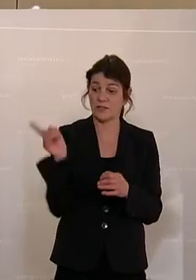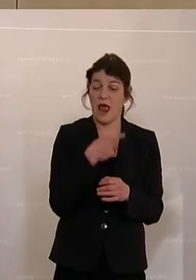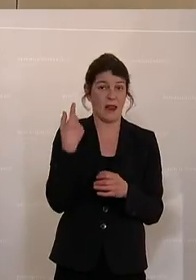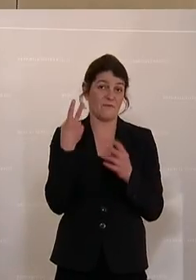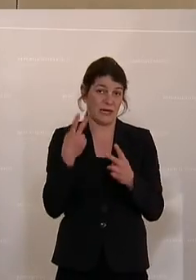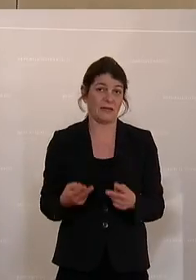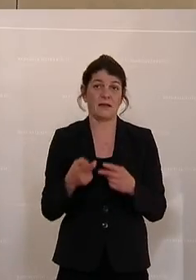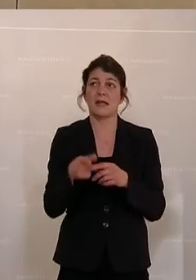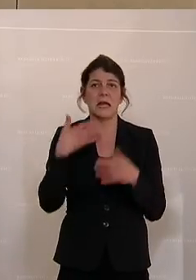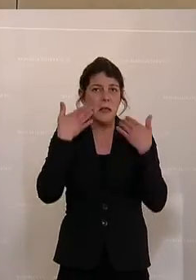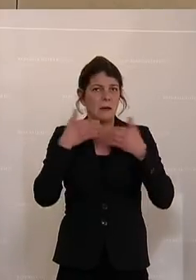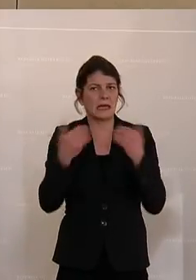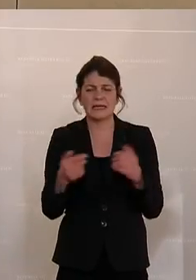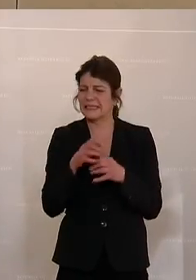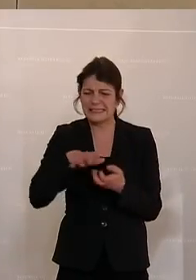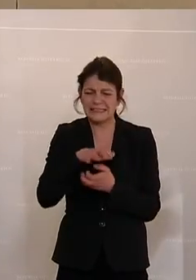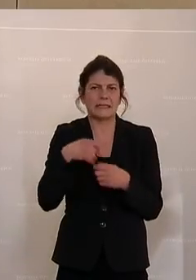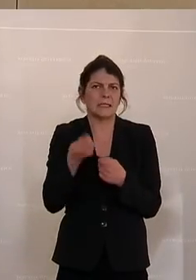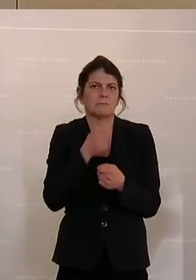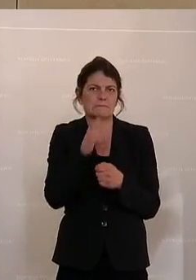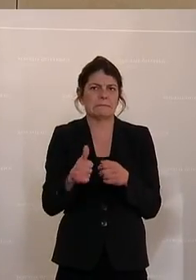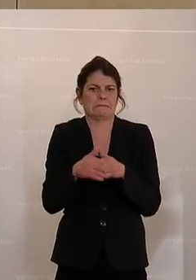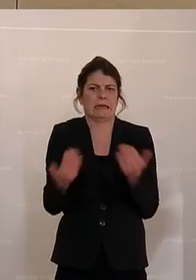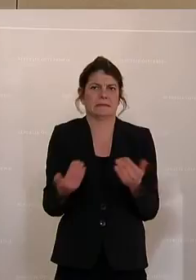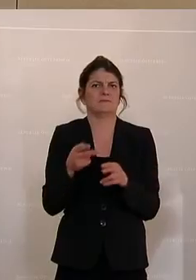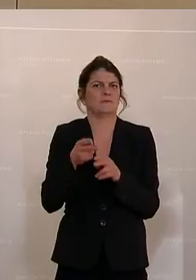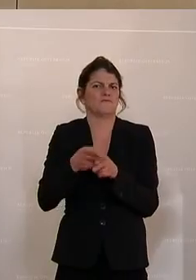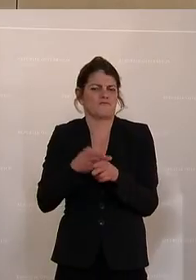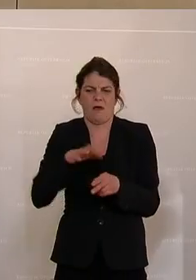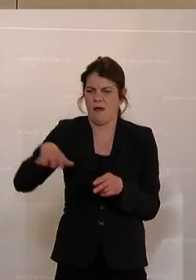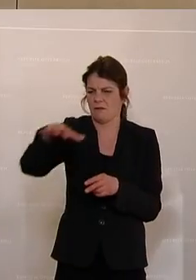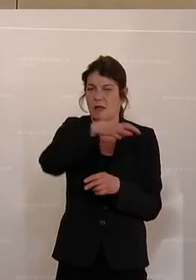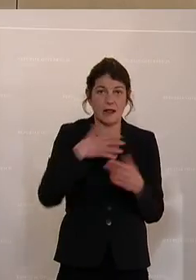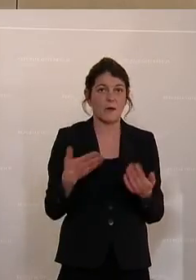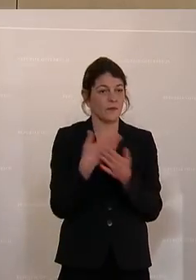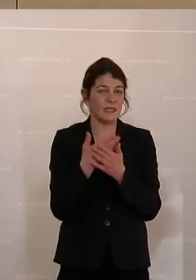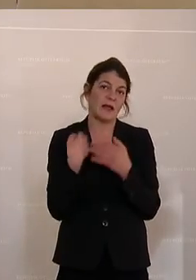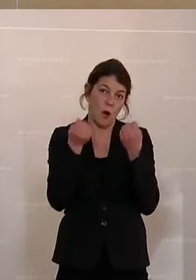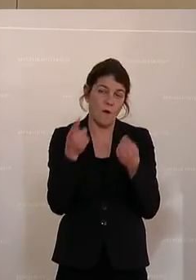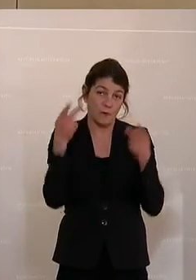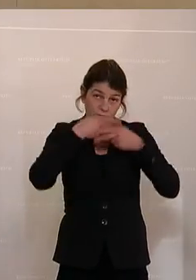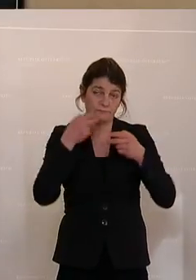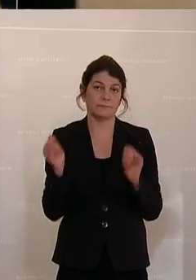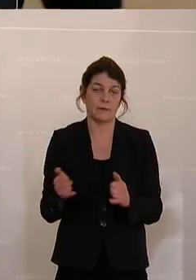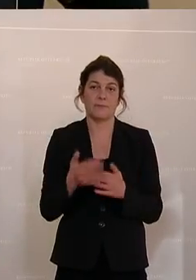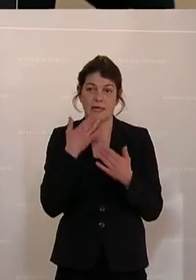Klimakrise kennt keine nationalstaatlichen Grenzen. Und in diesem Sinne hoffe ich, dass Sie zustimmen. Dankeschön.